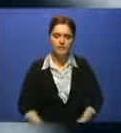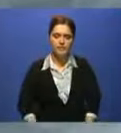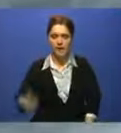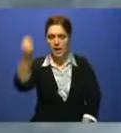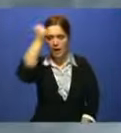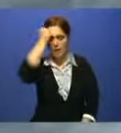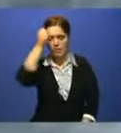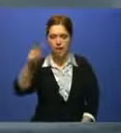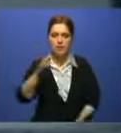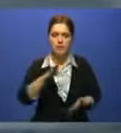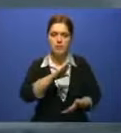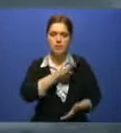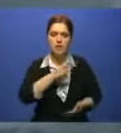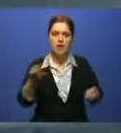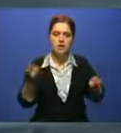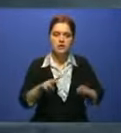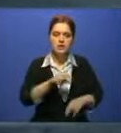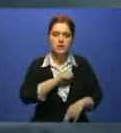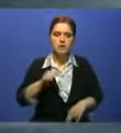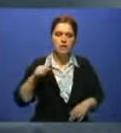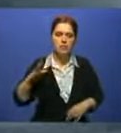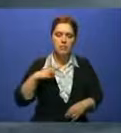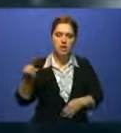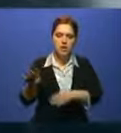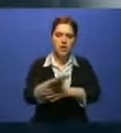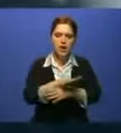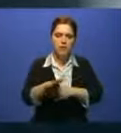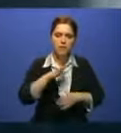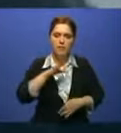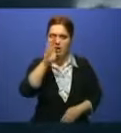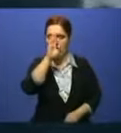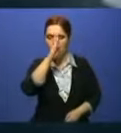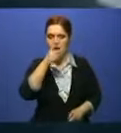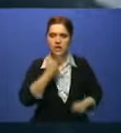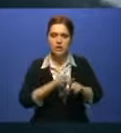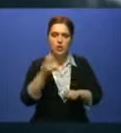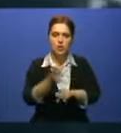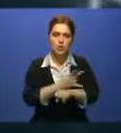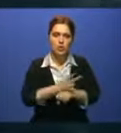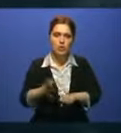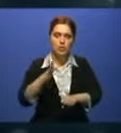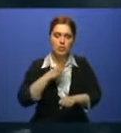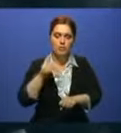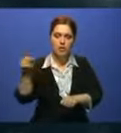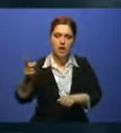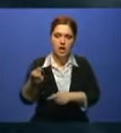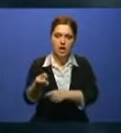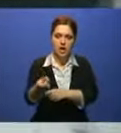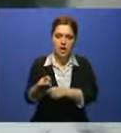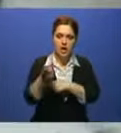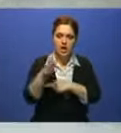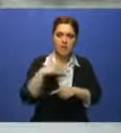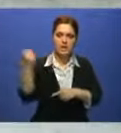ветерана врезался самый авантюрный эпизод за всю войну. Под обстрелом врага ночью на тракторе Петр Морозов вытянул 12 подбитых советских танка.